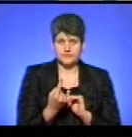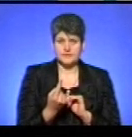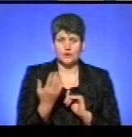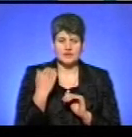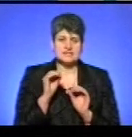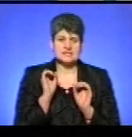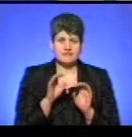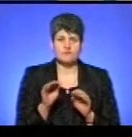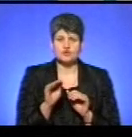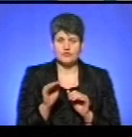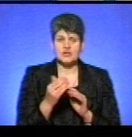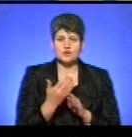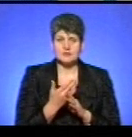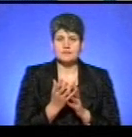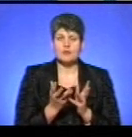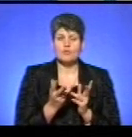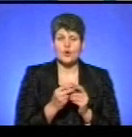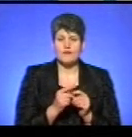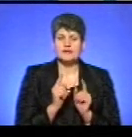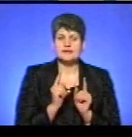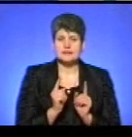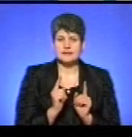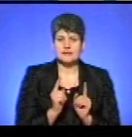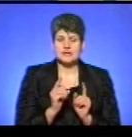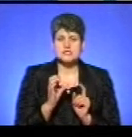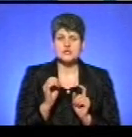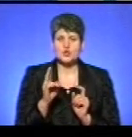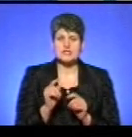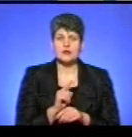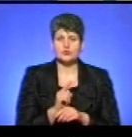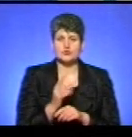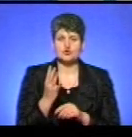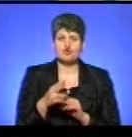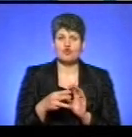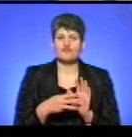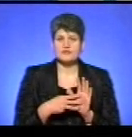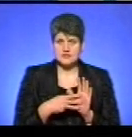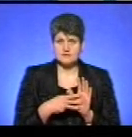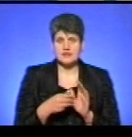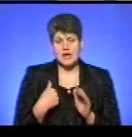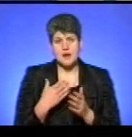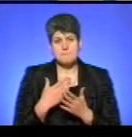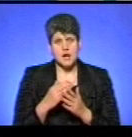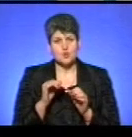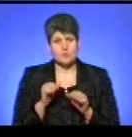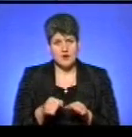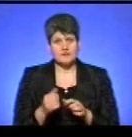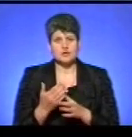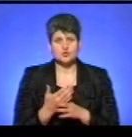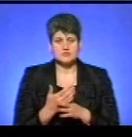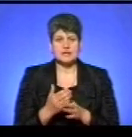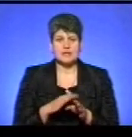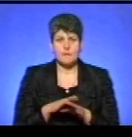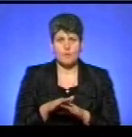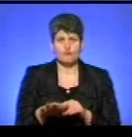на субсидії, то мені нарахували тільки соціальну норму. 48. Чи я маю право на субсидію на